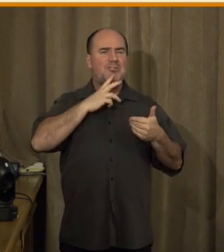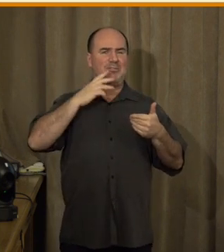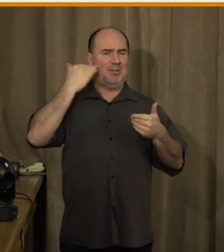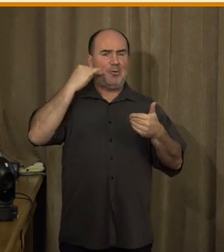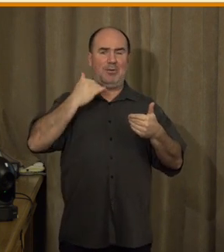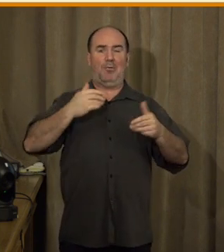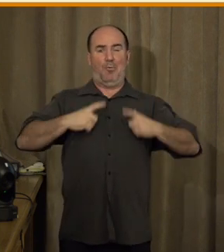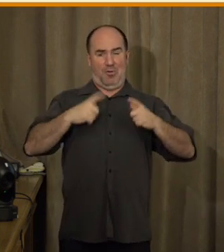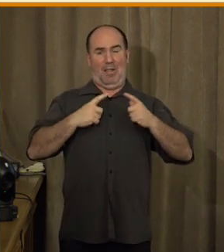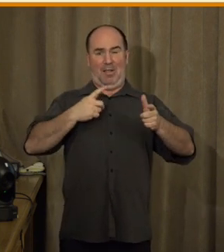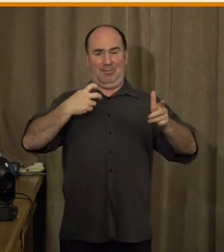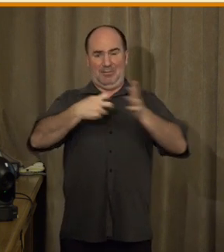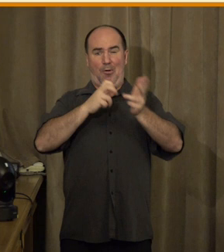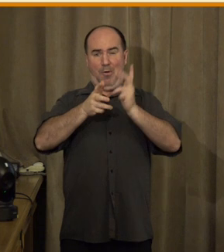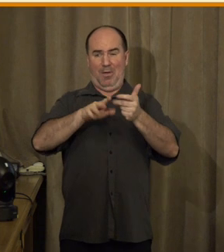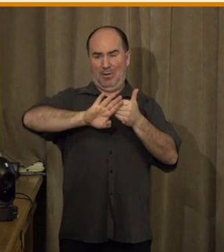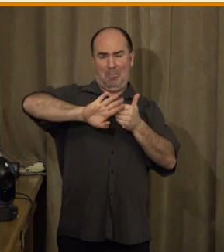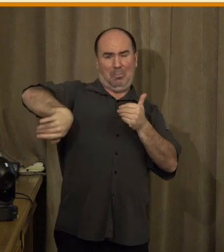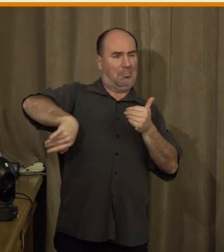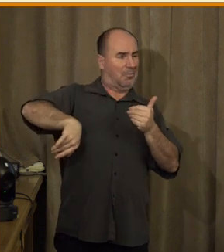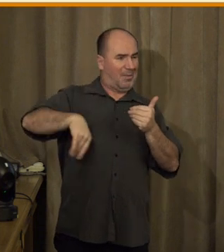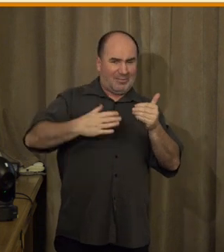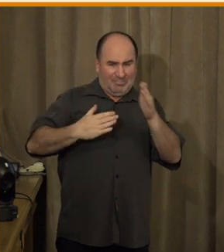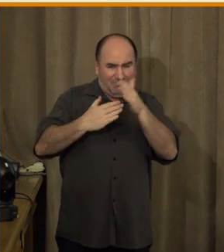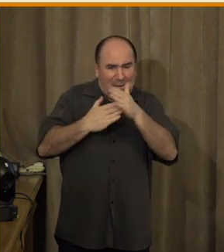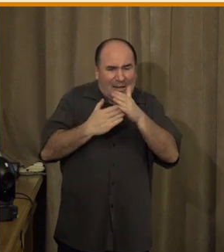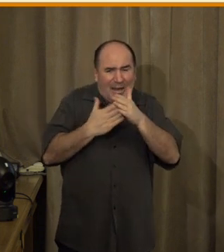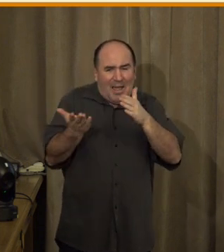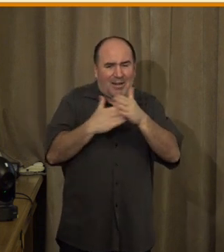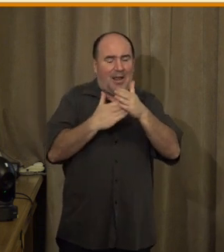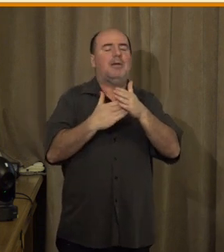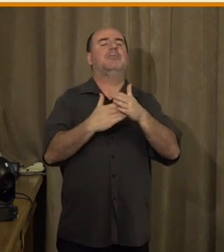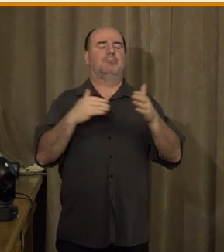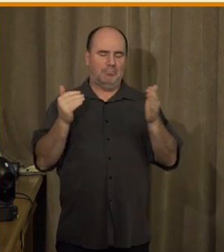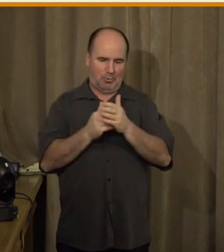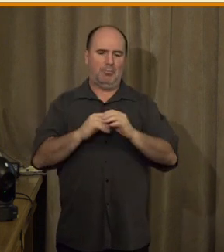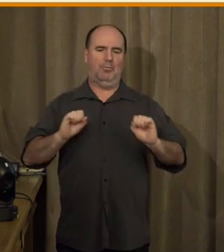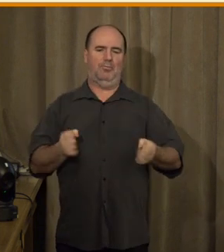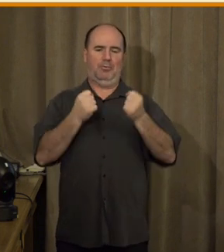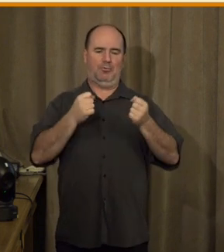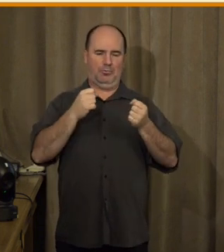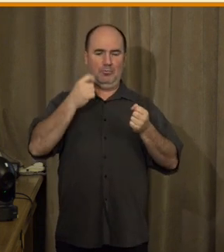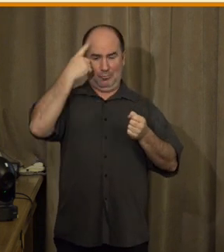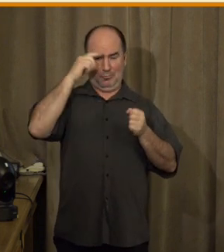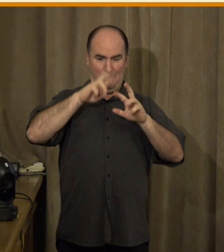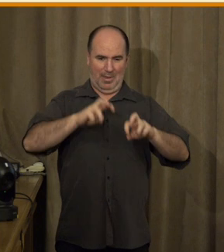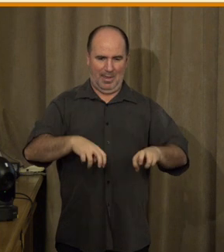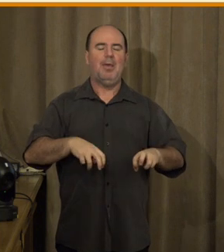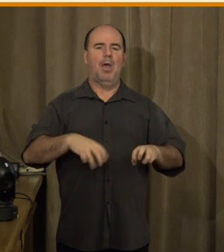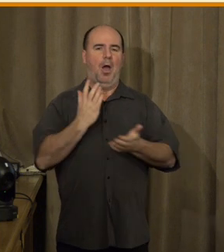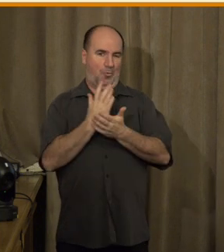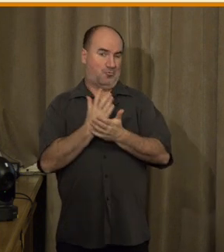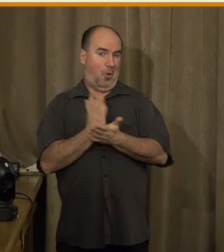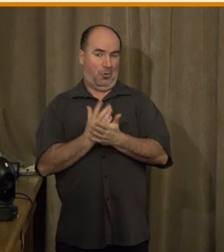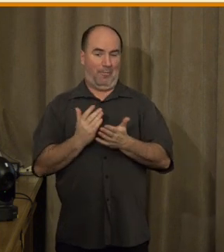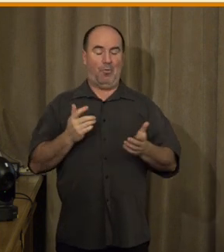jednotlivá opatření, ty jednotlivé kroky vypadat. A my jsme vytvořili studii, na kterou budete mít v prezentaci odkaz a můžete si ji